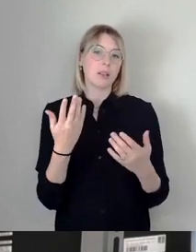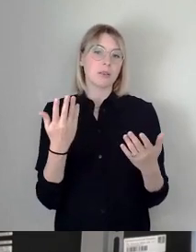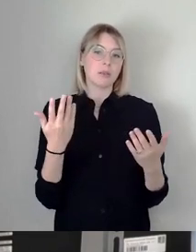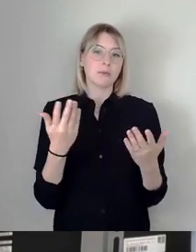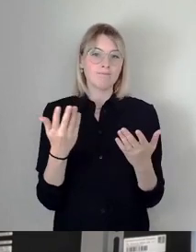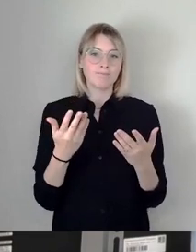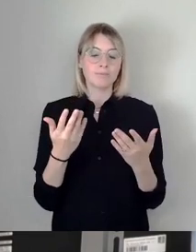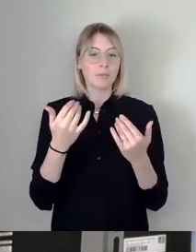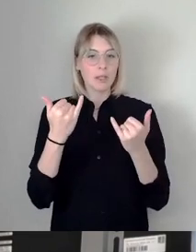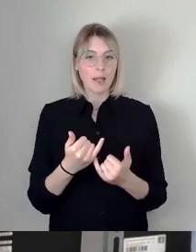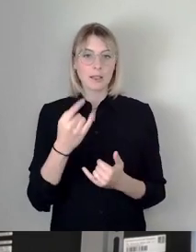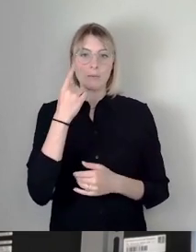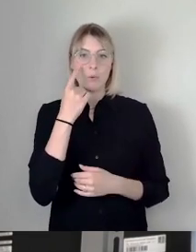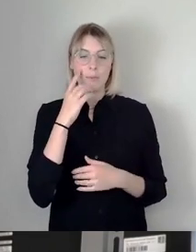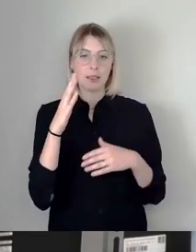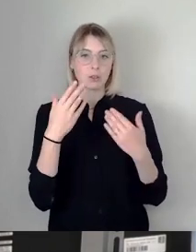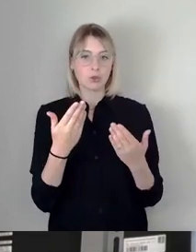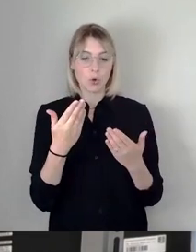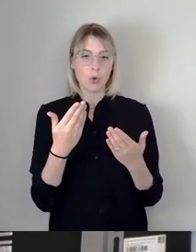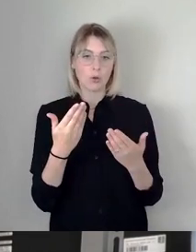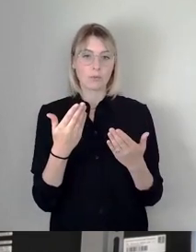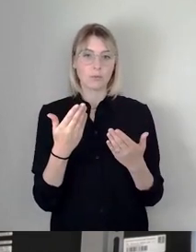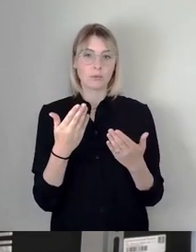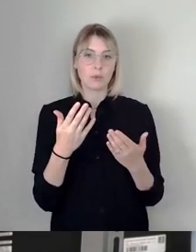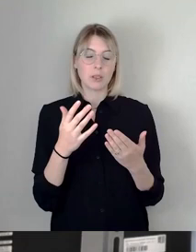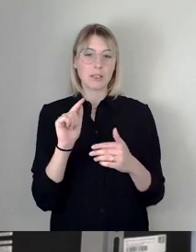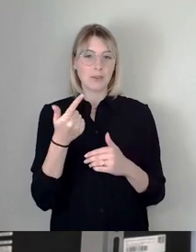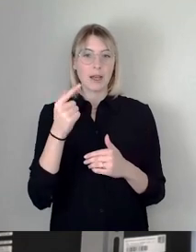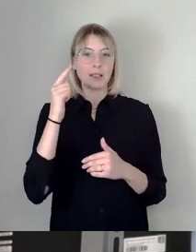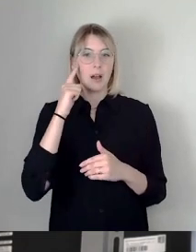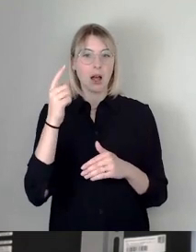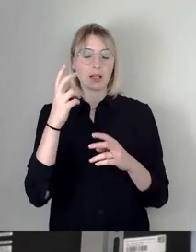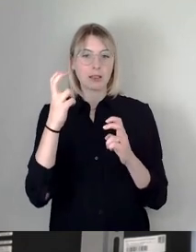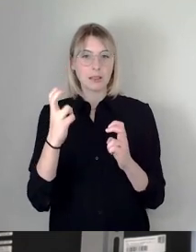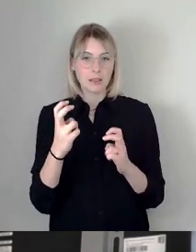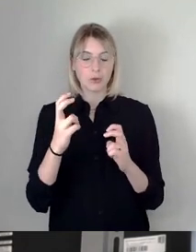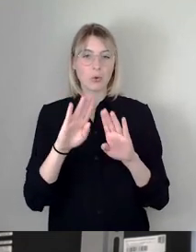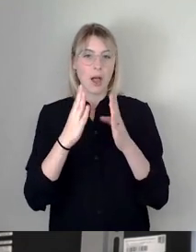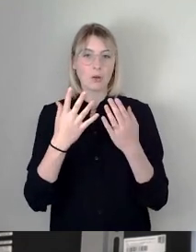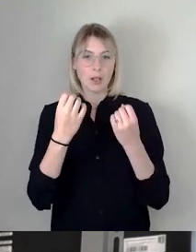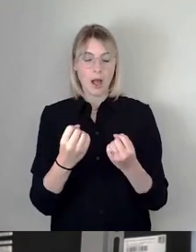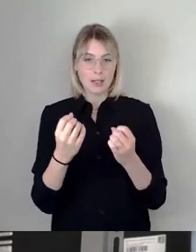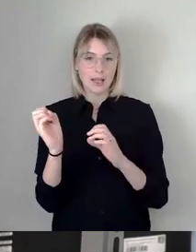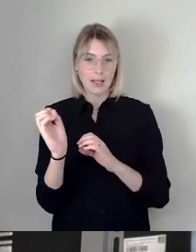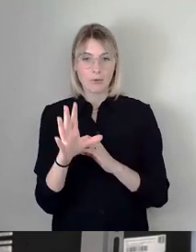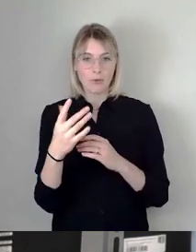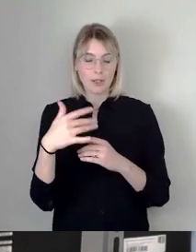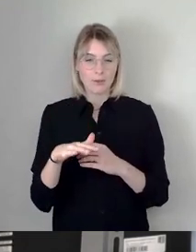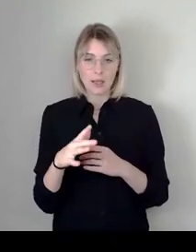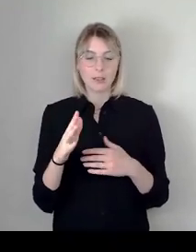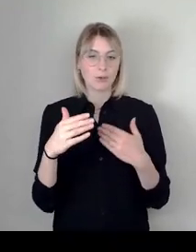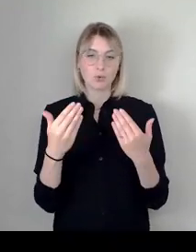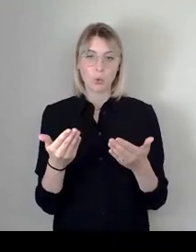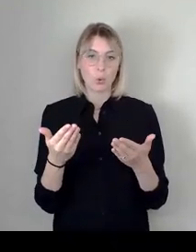derzeit bisher geplant in der zweiten Ratssitzung mit dem Haushaltsentwurf kommen, sondern wahrscheinlich eine